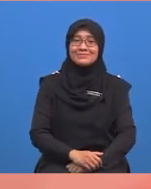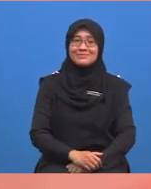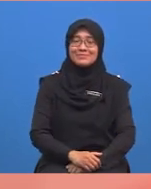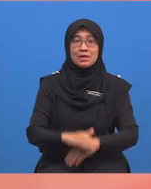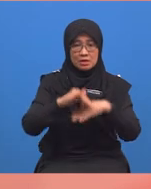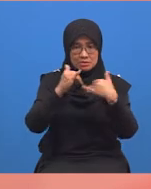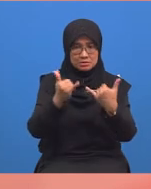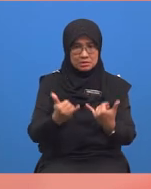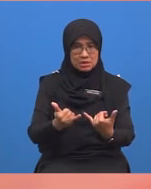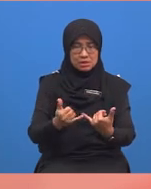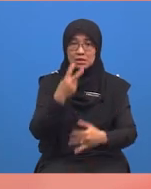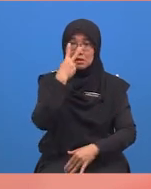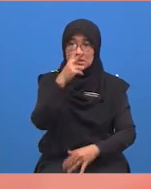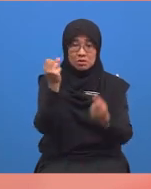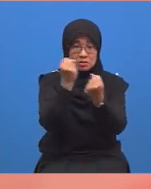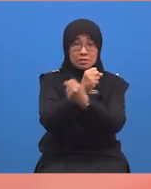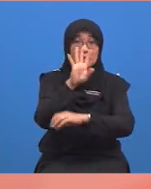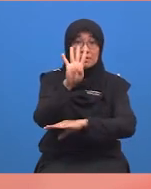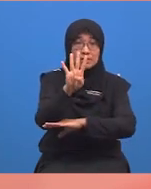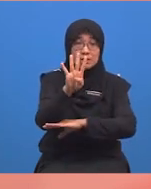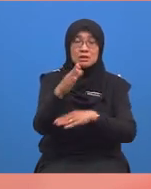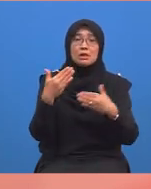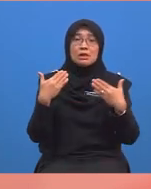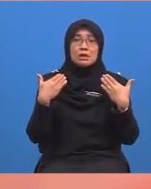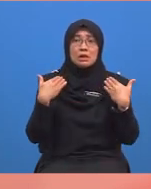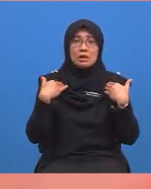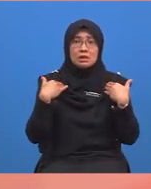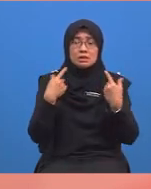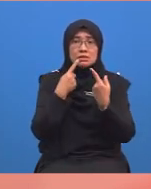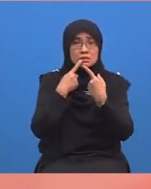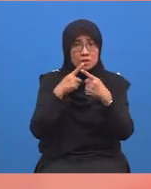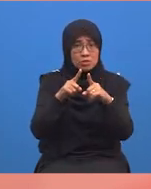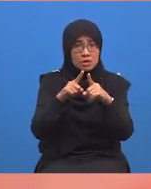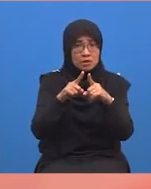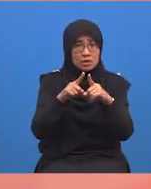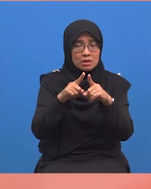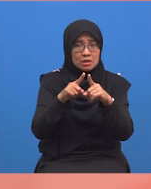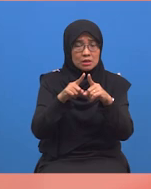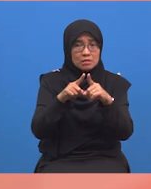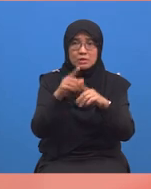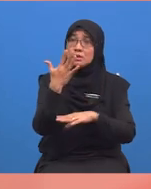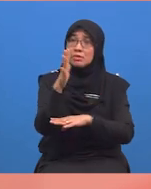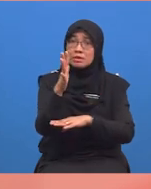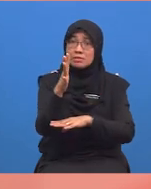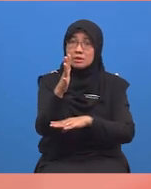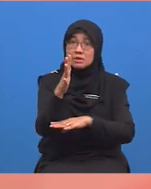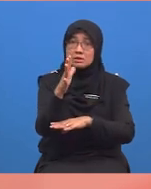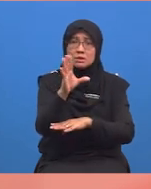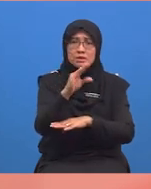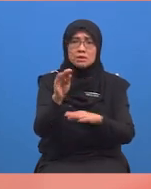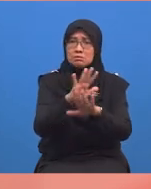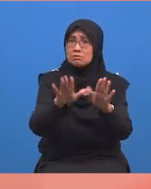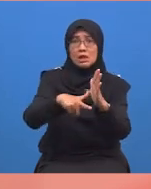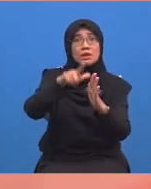Sekarang, kita lihat sifir empat. Adakah antara jawapannya mempunyai nilai lima belas? Dan tidak